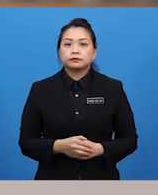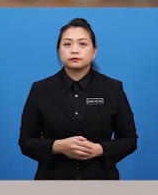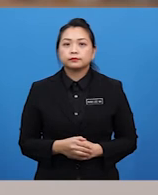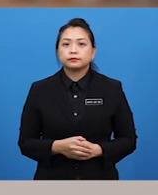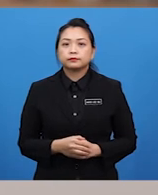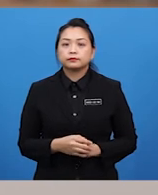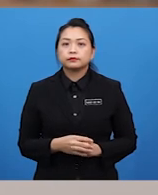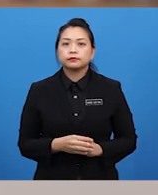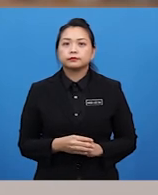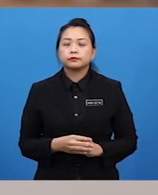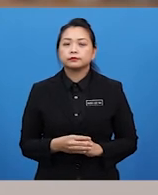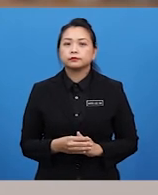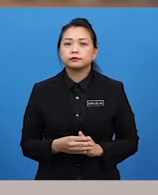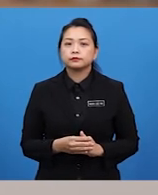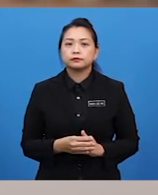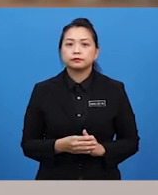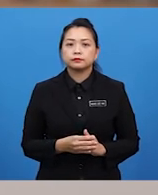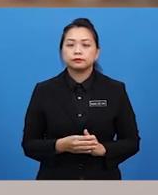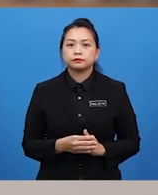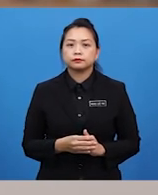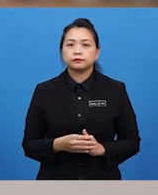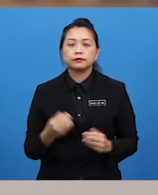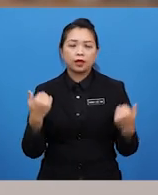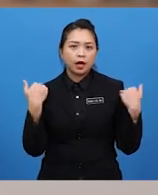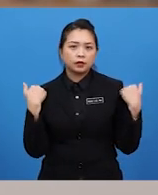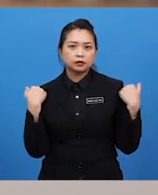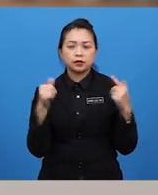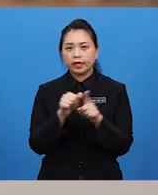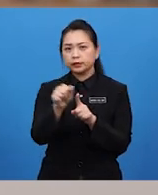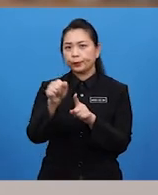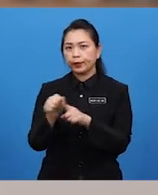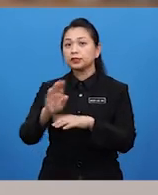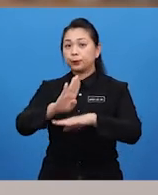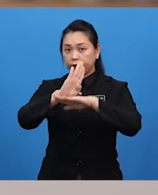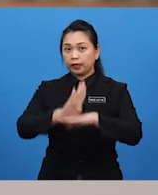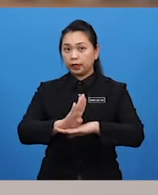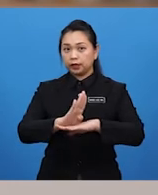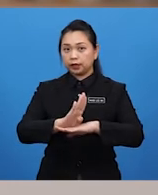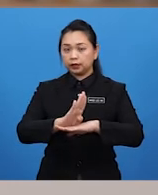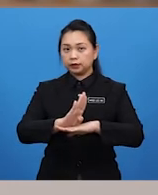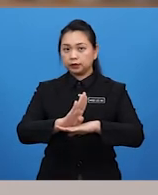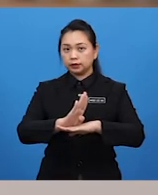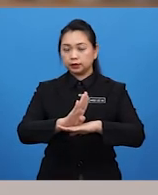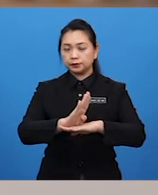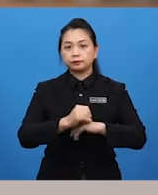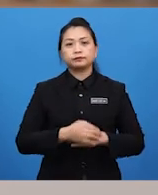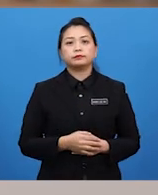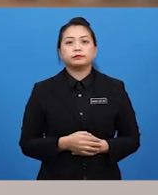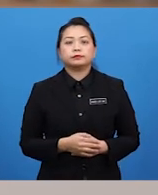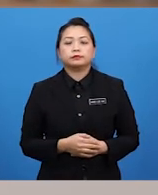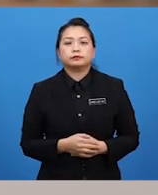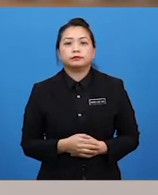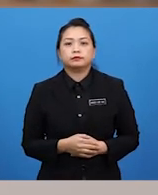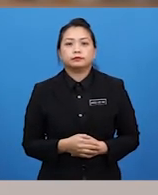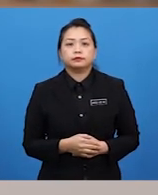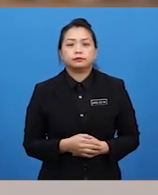tak silap saya, Cikgu Arif dan juga pelajar-pelajar, ada aspek budaya. Ya, betul, tak? Macam kita berbudaya pada hari ini.